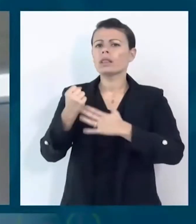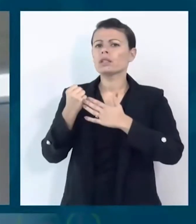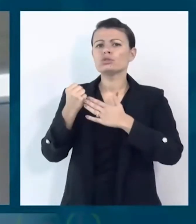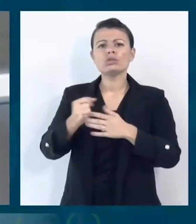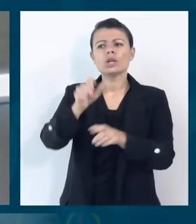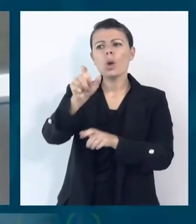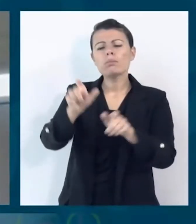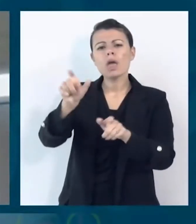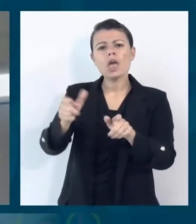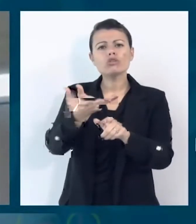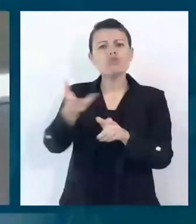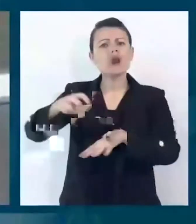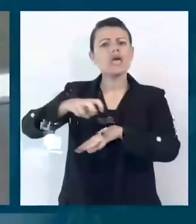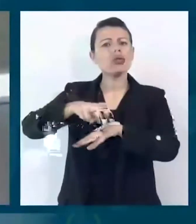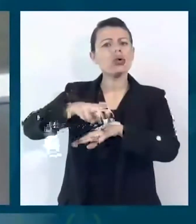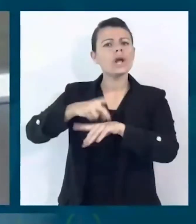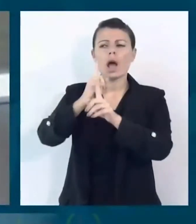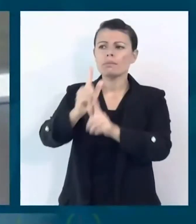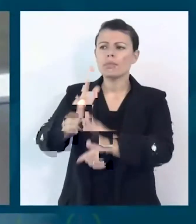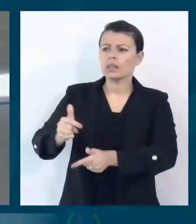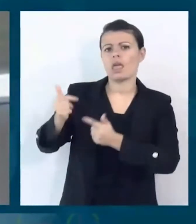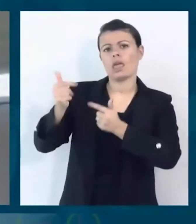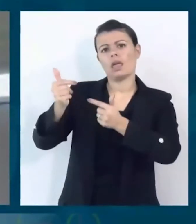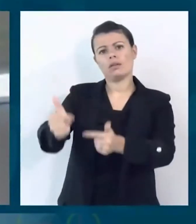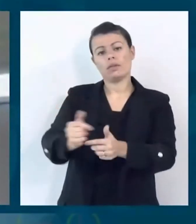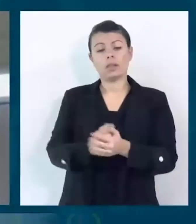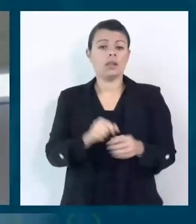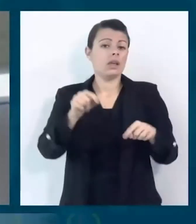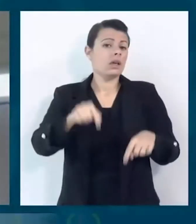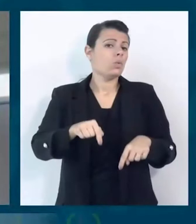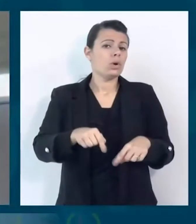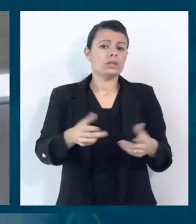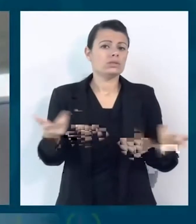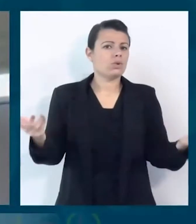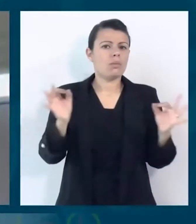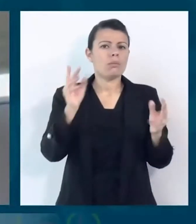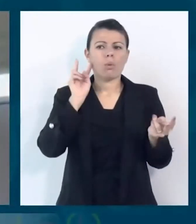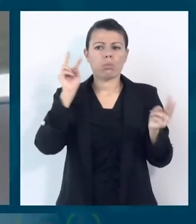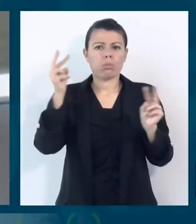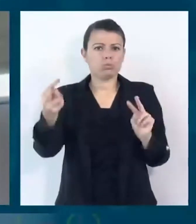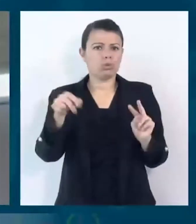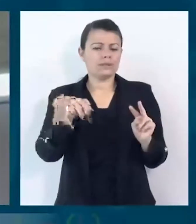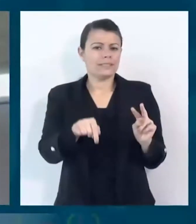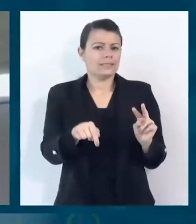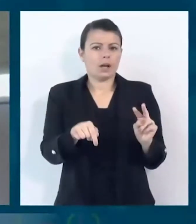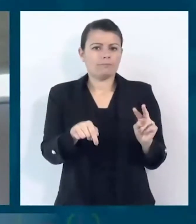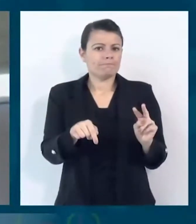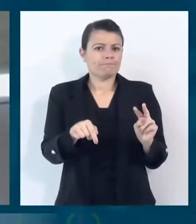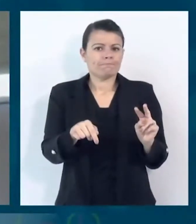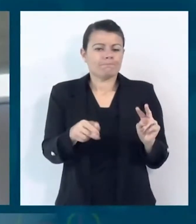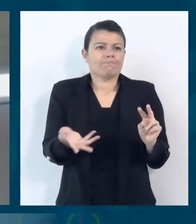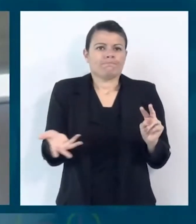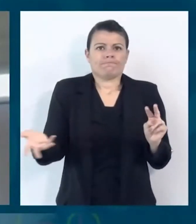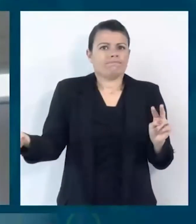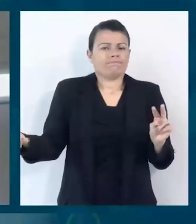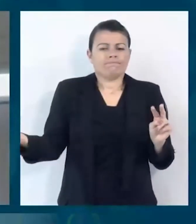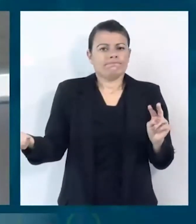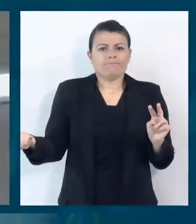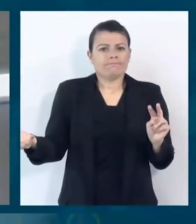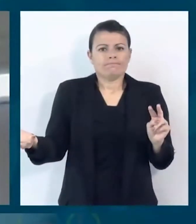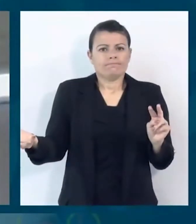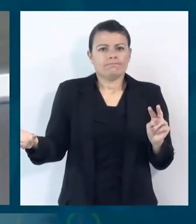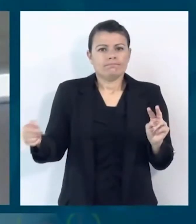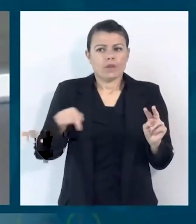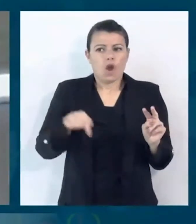persone più vulnerabili. Questo è un altro aspetto che mi è in grado di dire